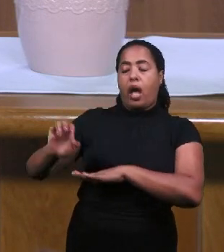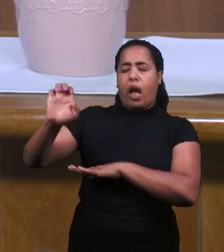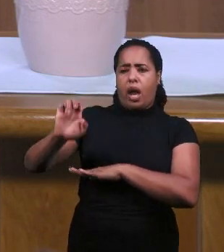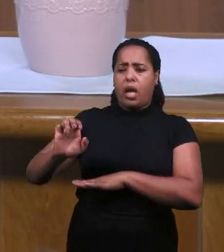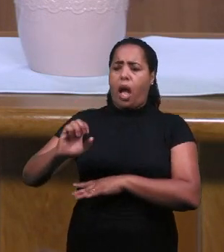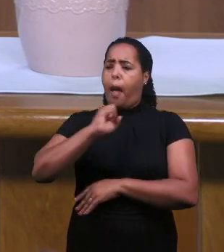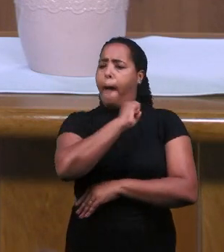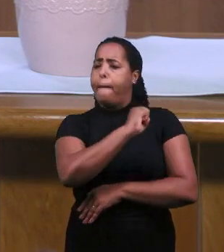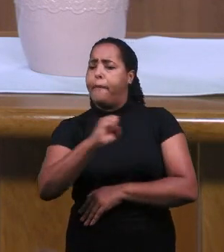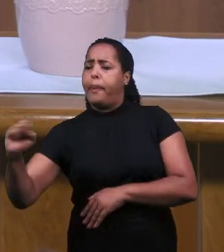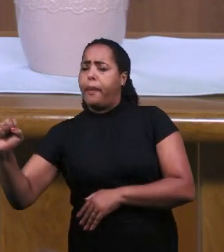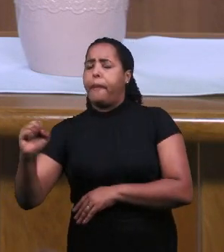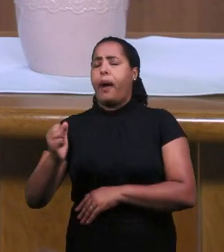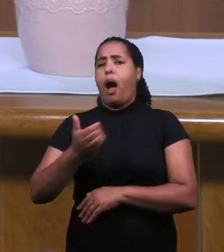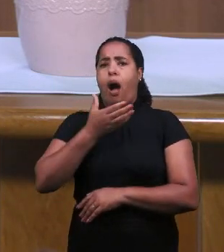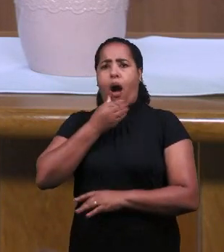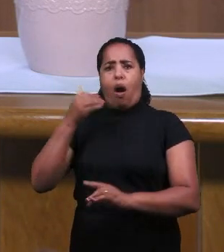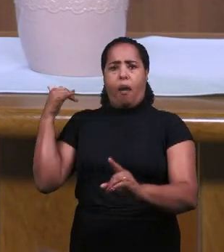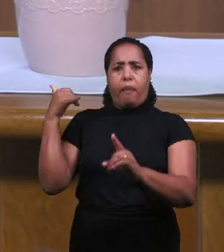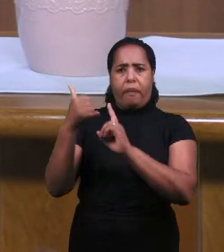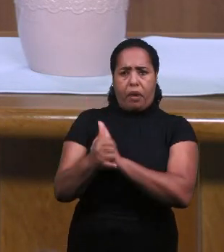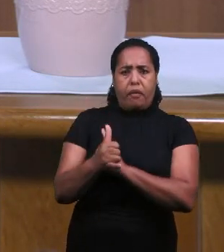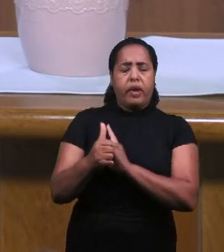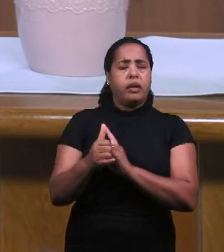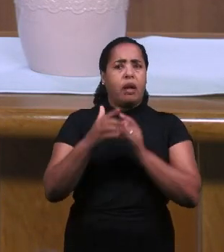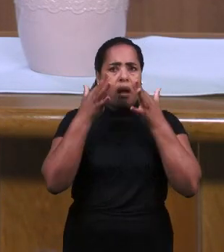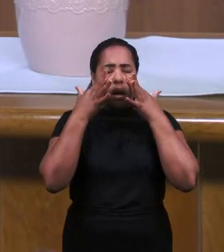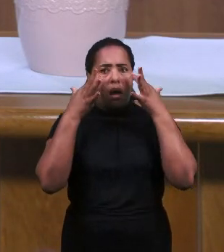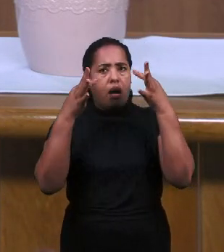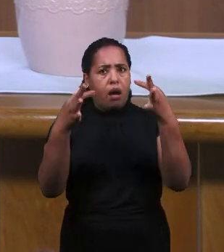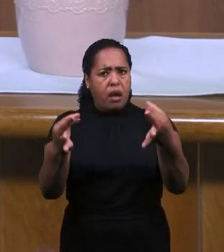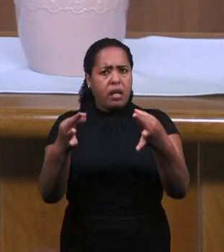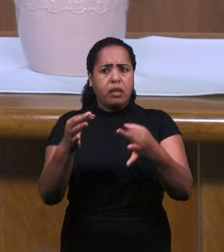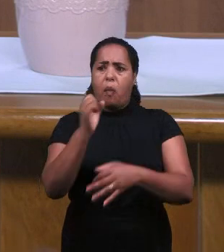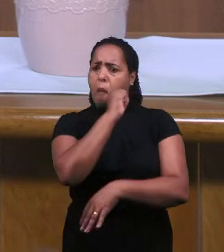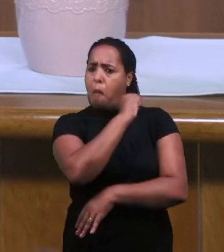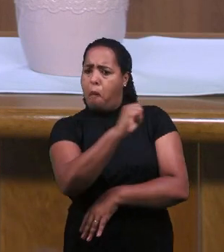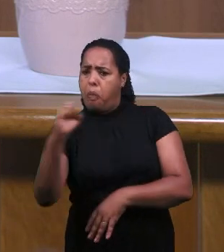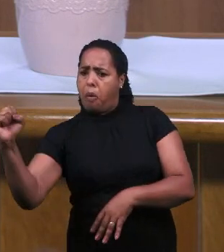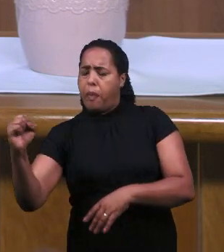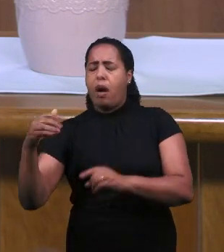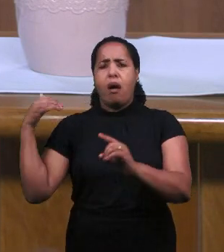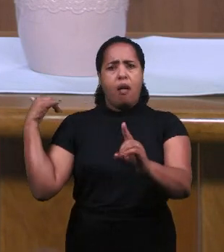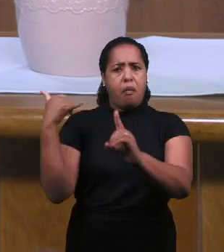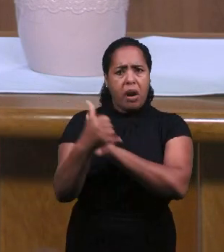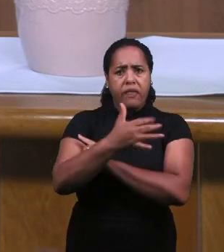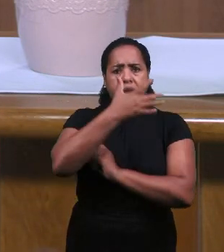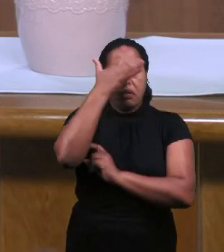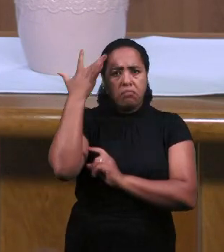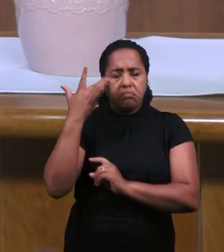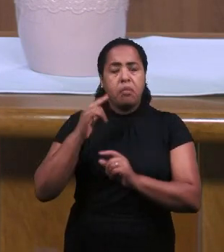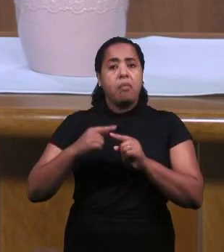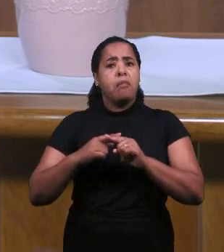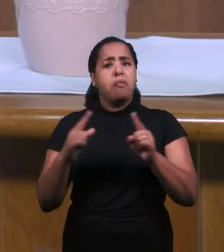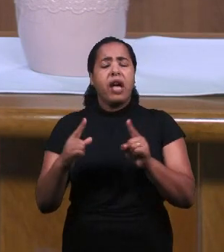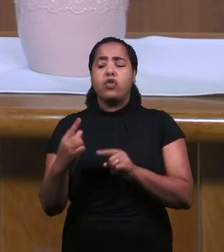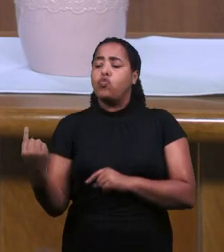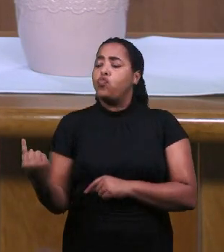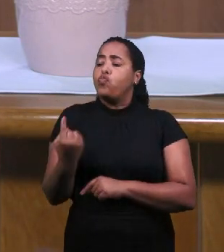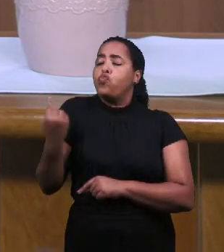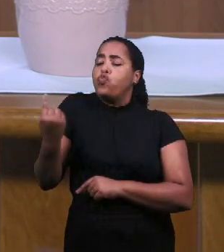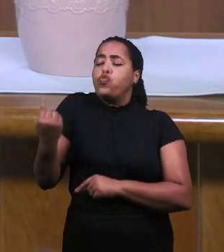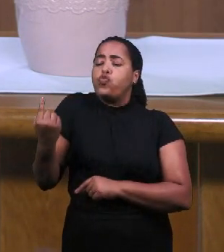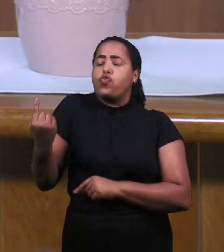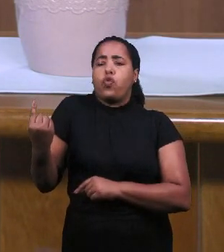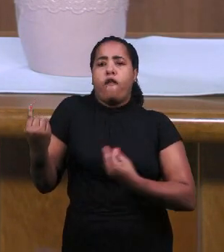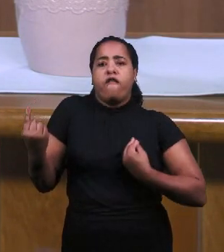Внимательно смотреть на то, что Обращать, что они действительно убивали пророков Только Илия